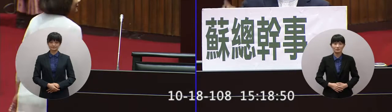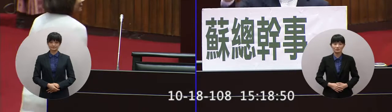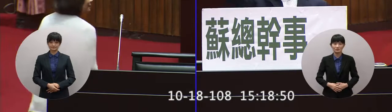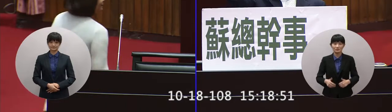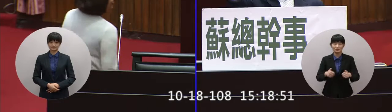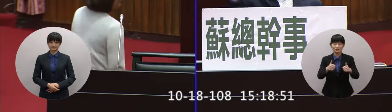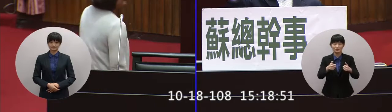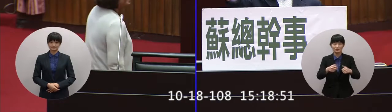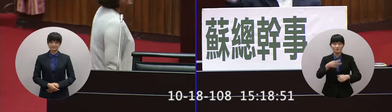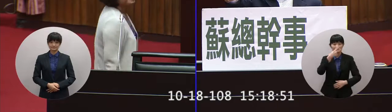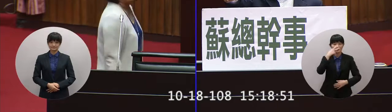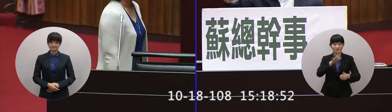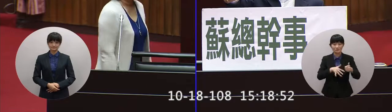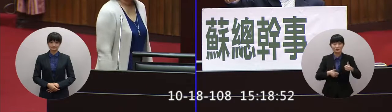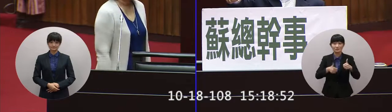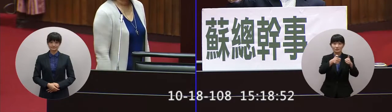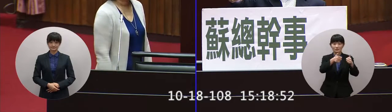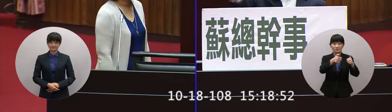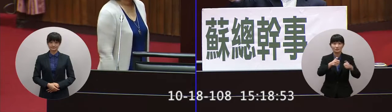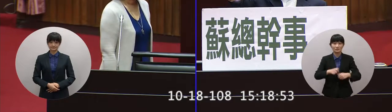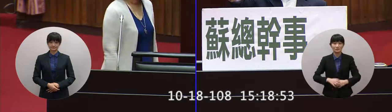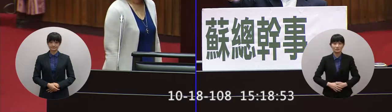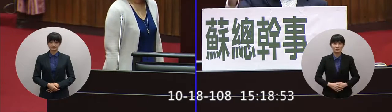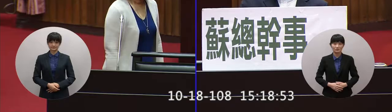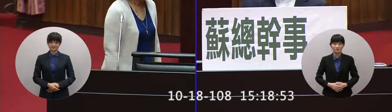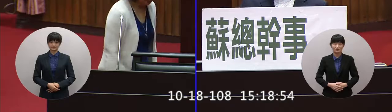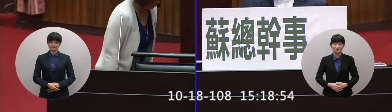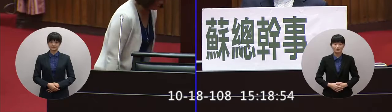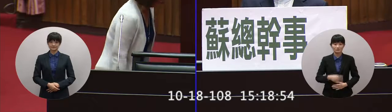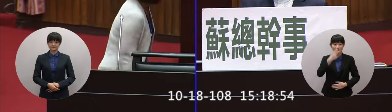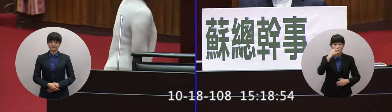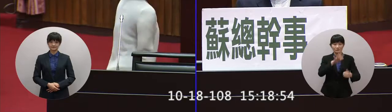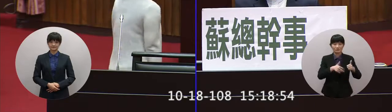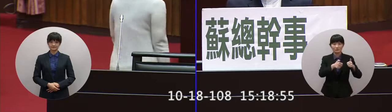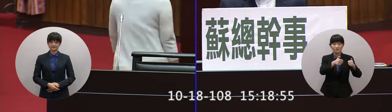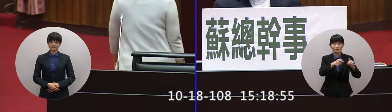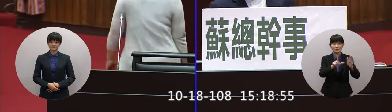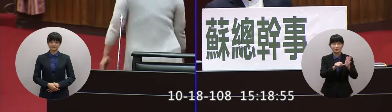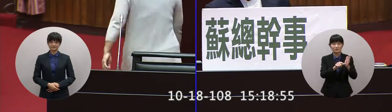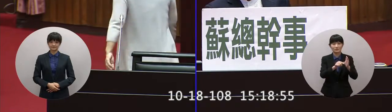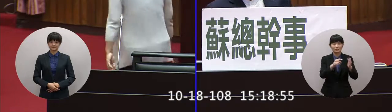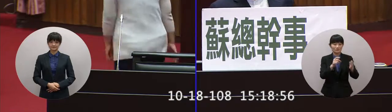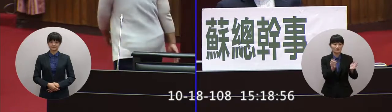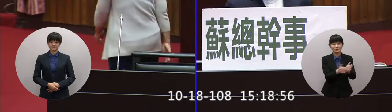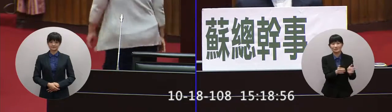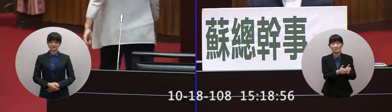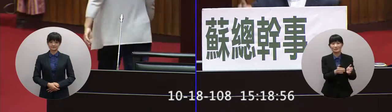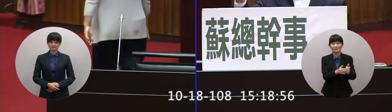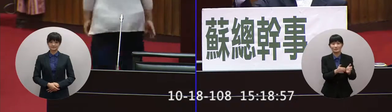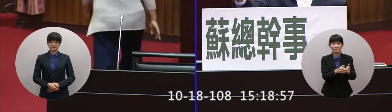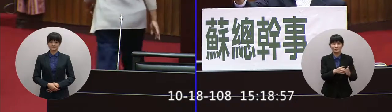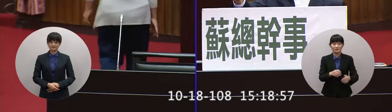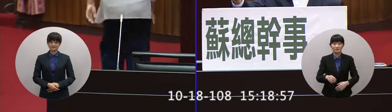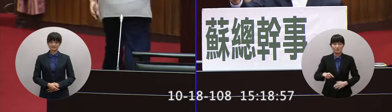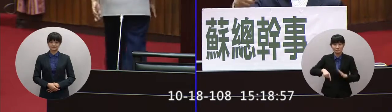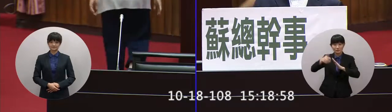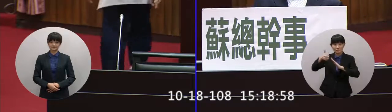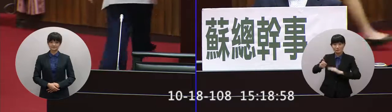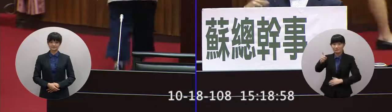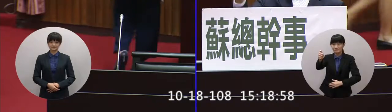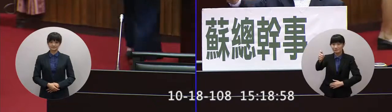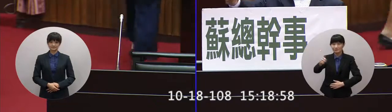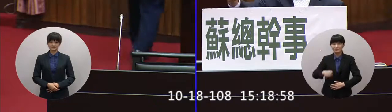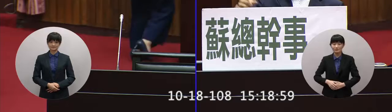謝謝賴委員謝謝賴委員因為時間到了謝謝蘇院長